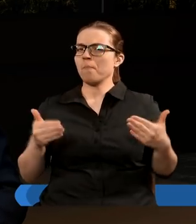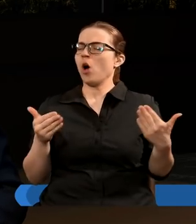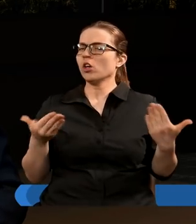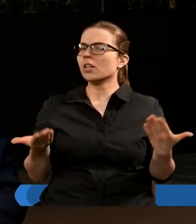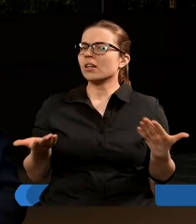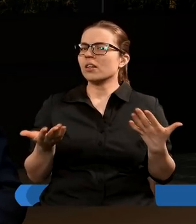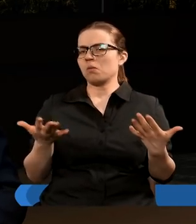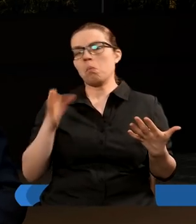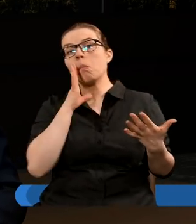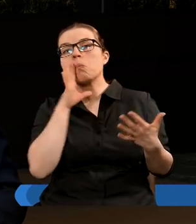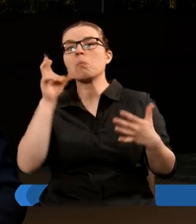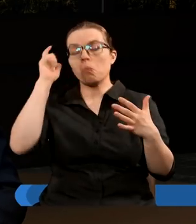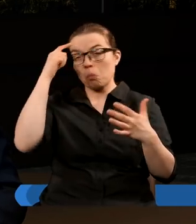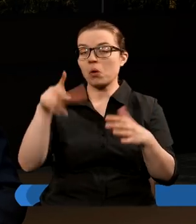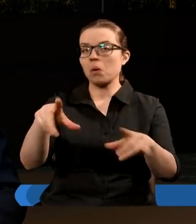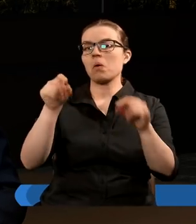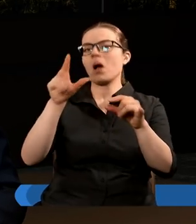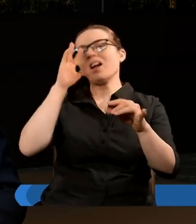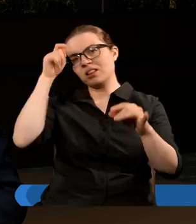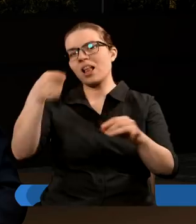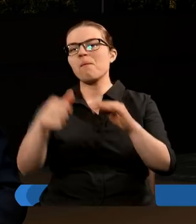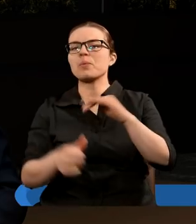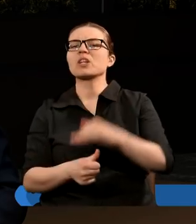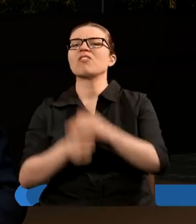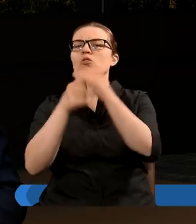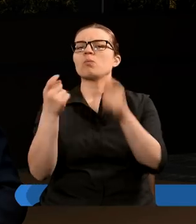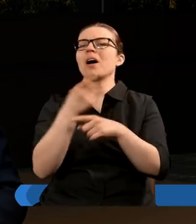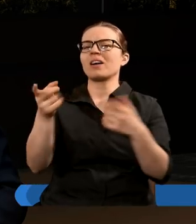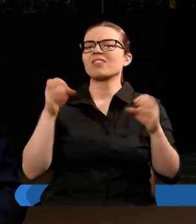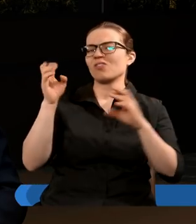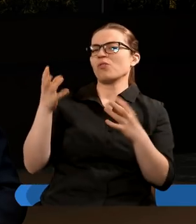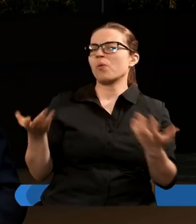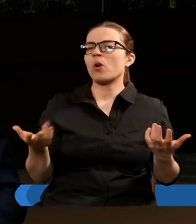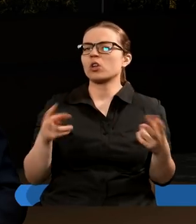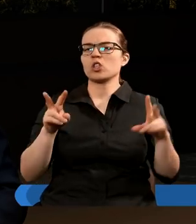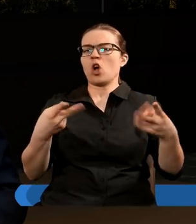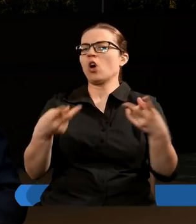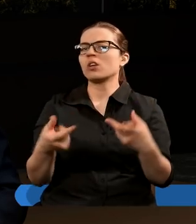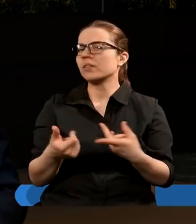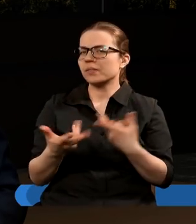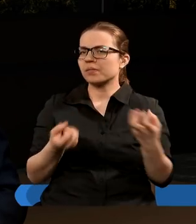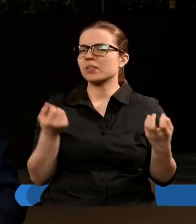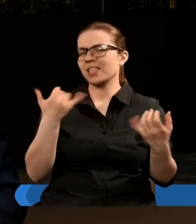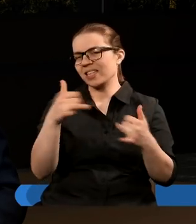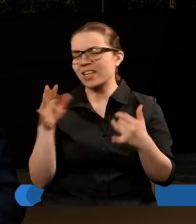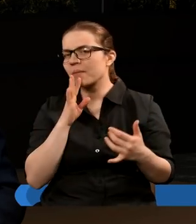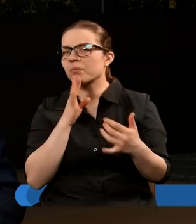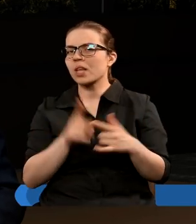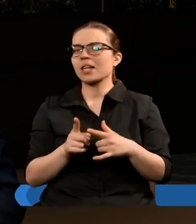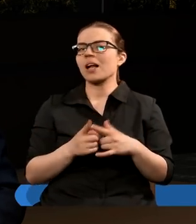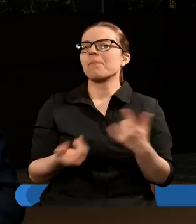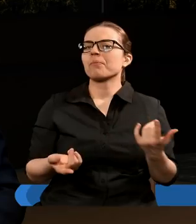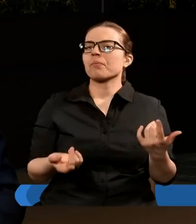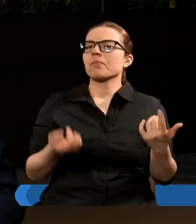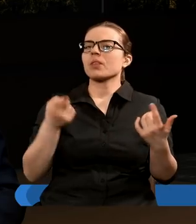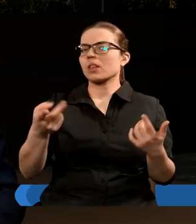przywództwa z państw i wyznań musulmańskich lub jeszcze innych, ale tak naprawdę